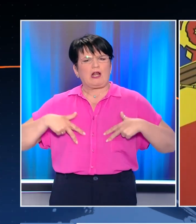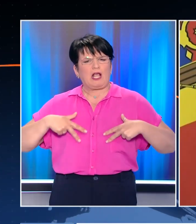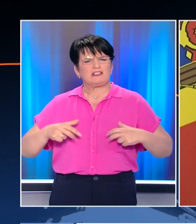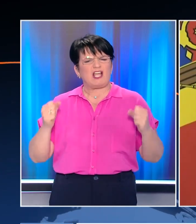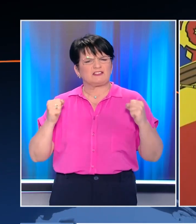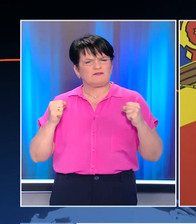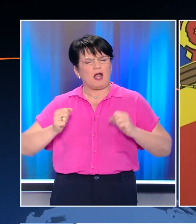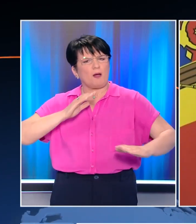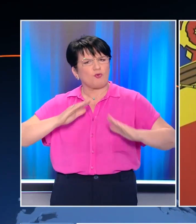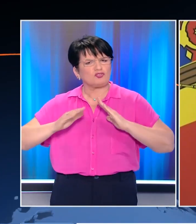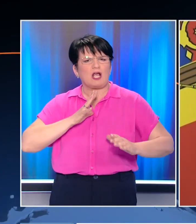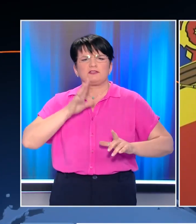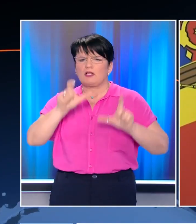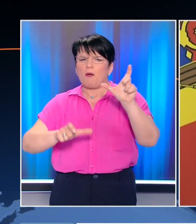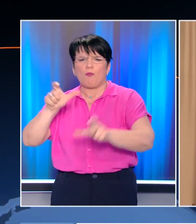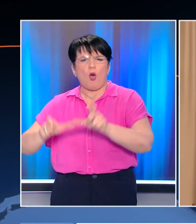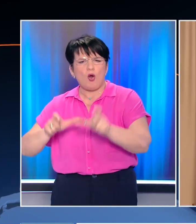κεφτάσμα,